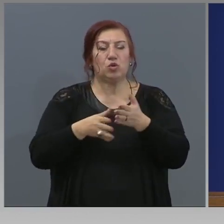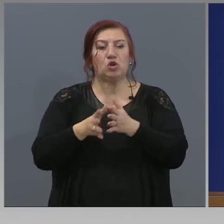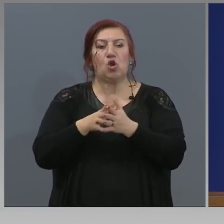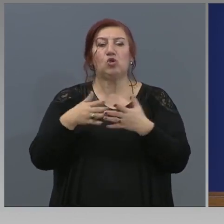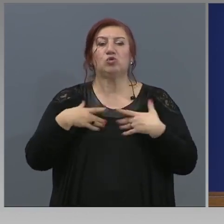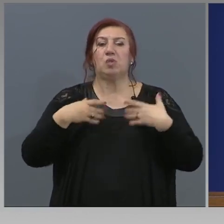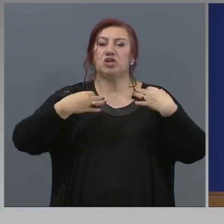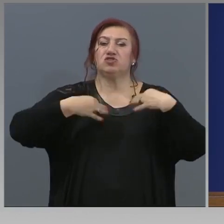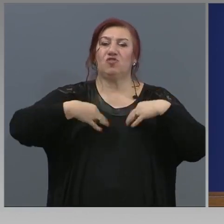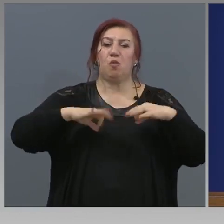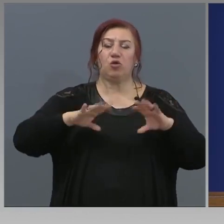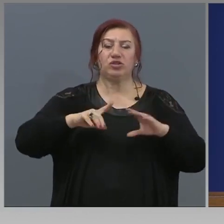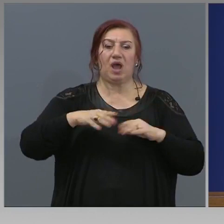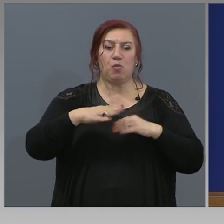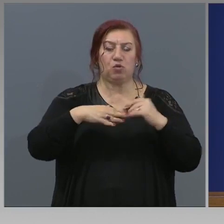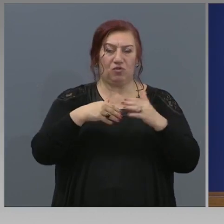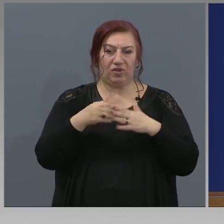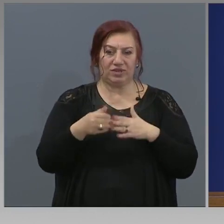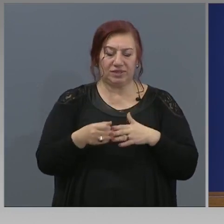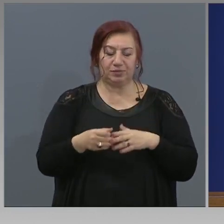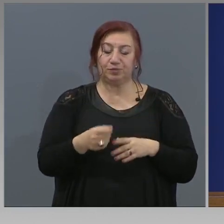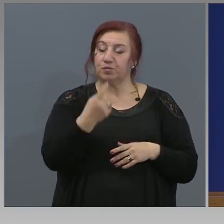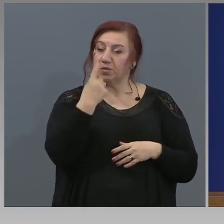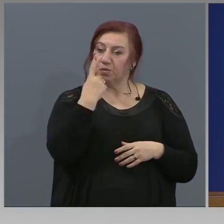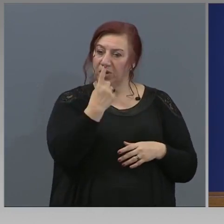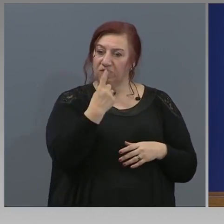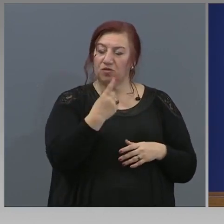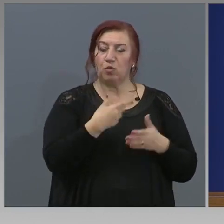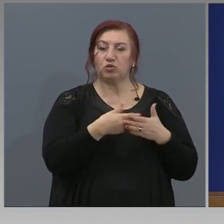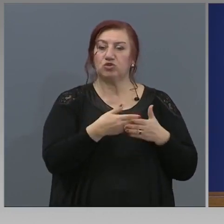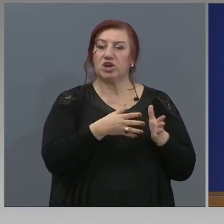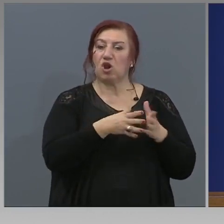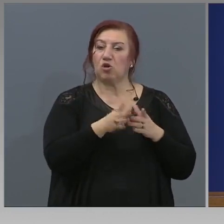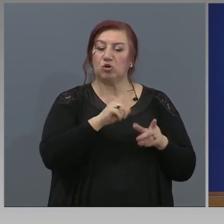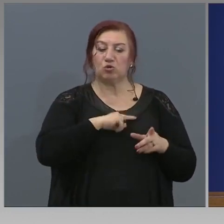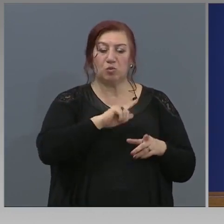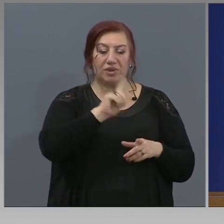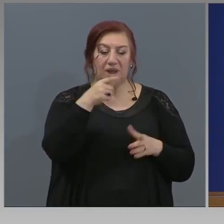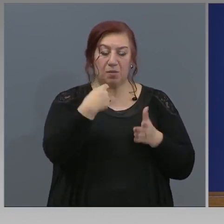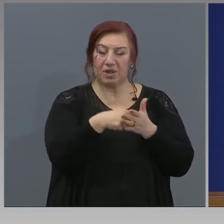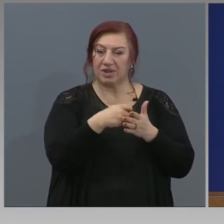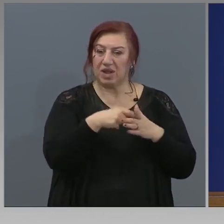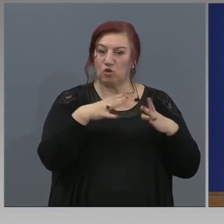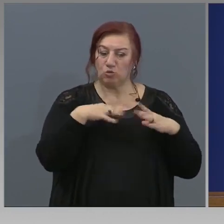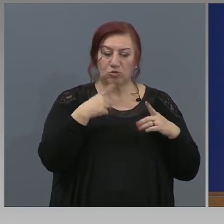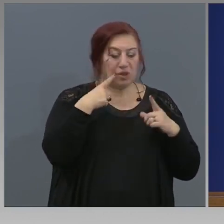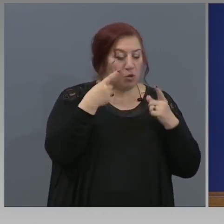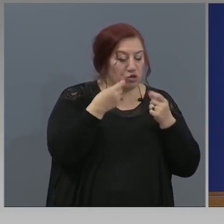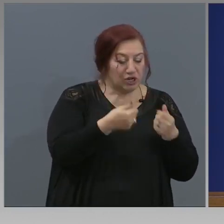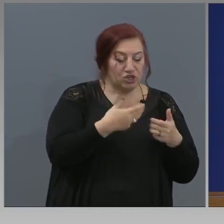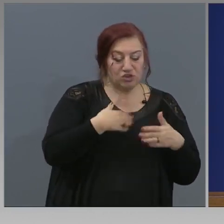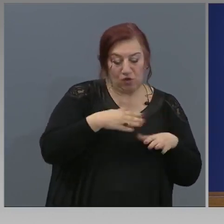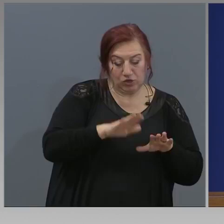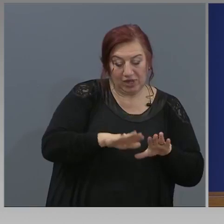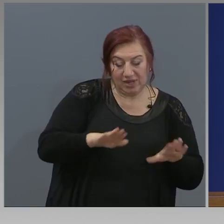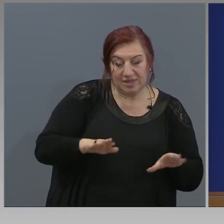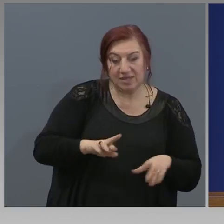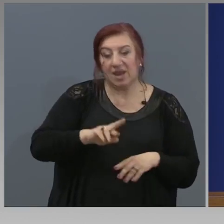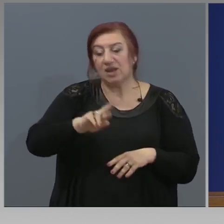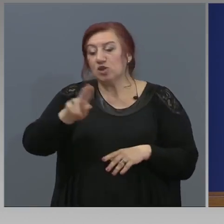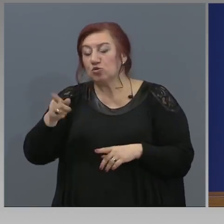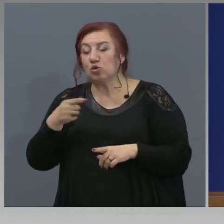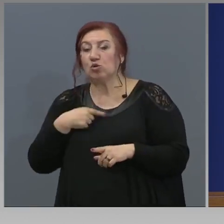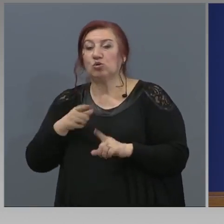професии? По отношение на хората, които са в неплатена отпуски, трябва да се грижат за своите деца или за свои близки, които са в